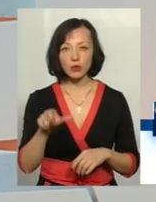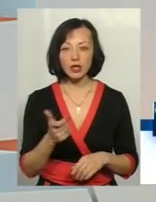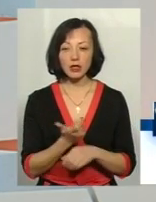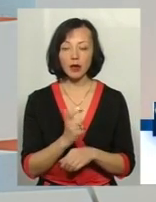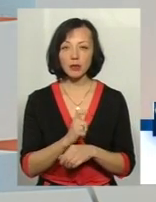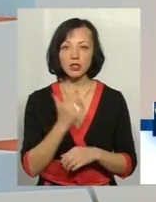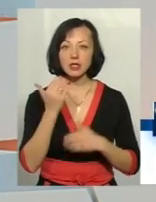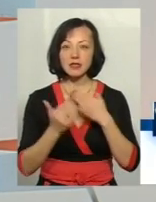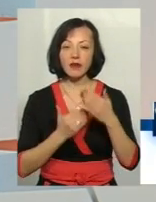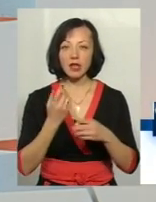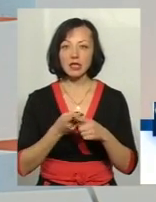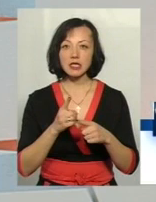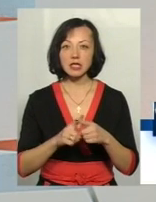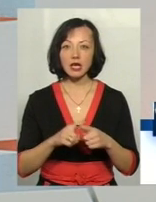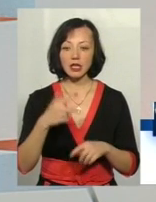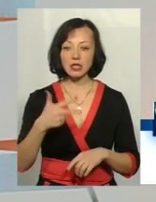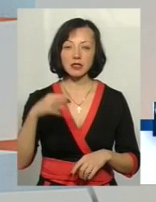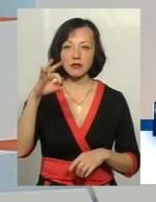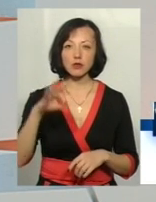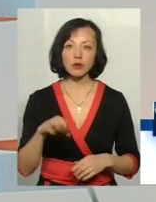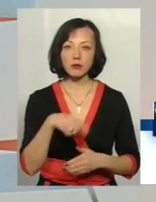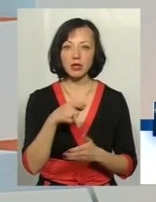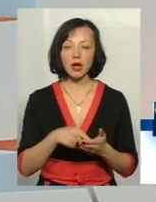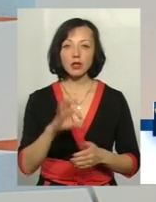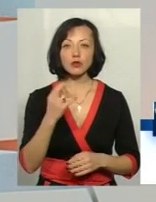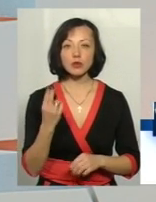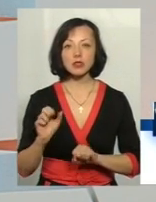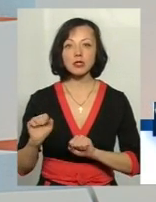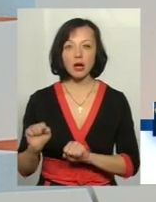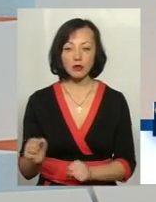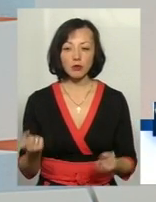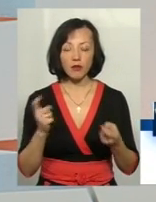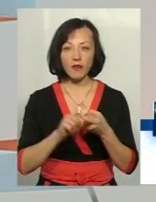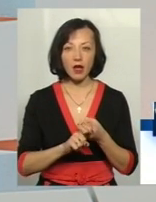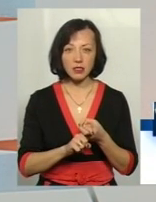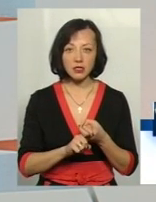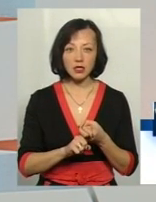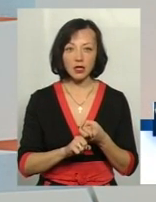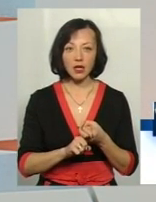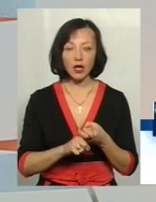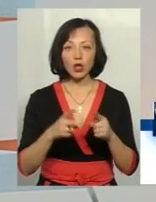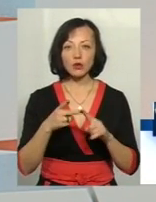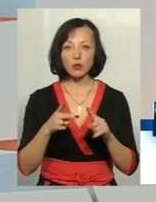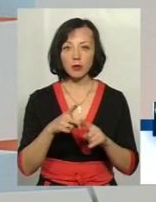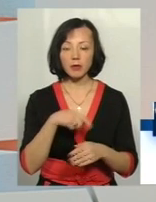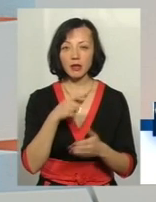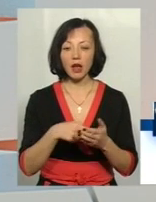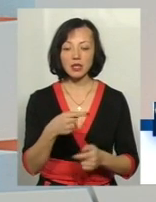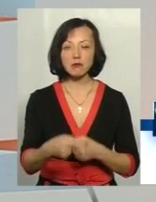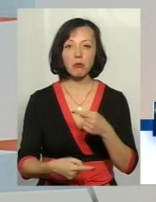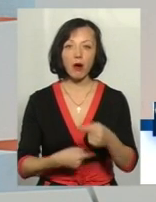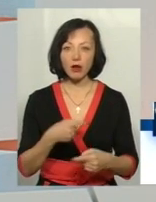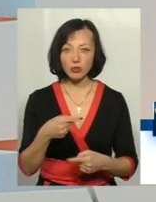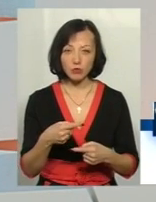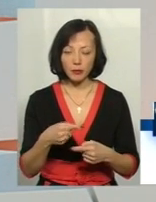найбільше звернень, скажімо, це відсотків 30, це питання соціального захисту,'язані. Другий масив – це питання спадку